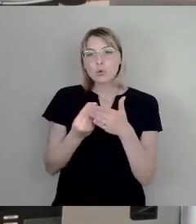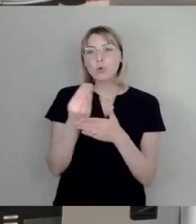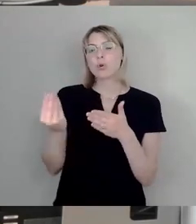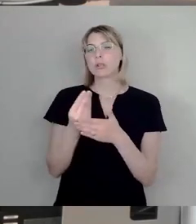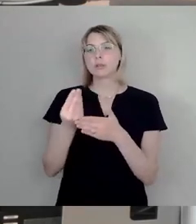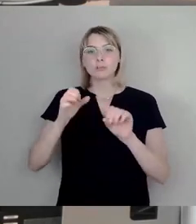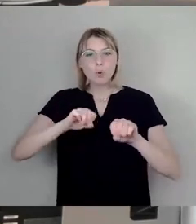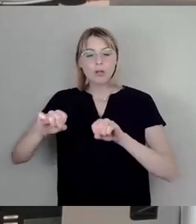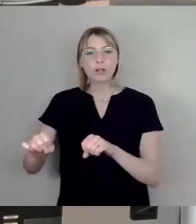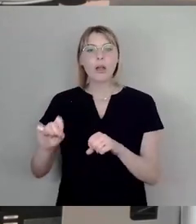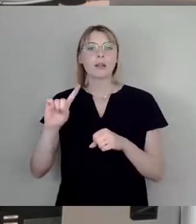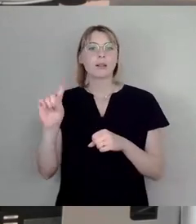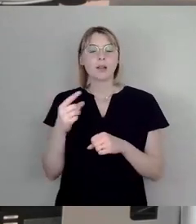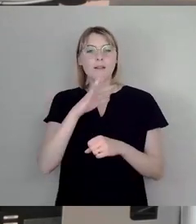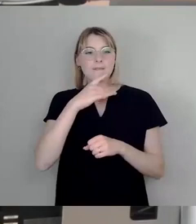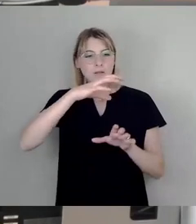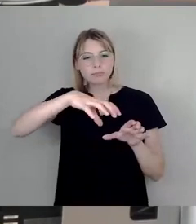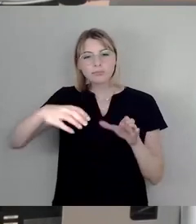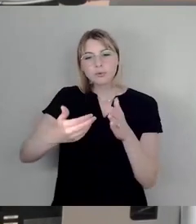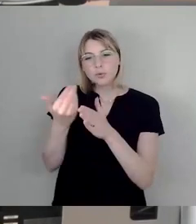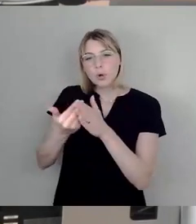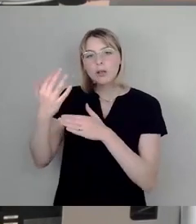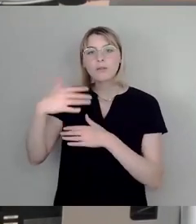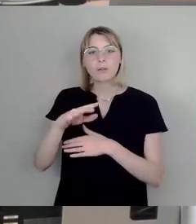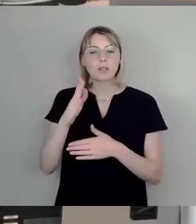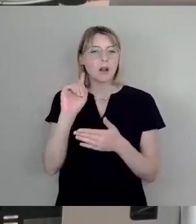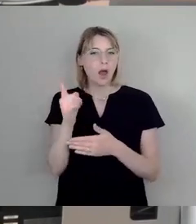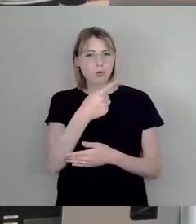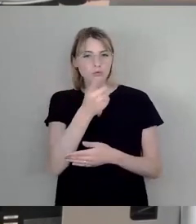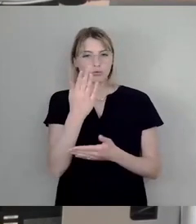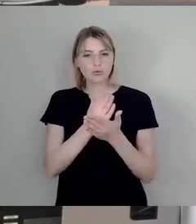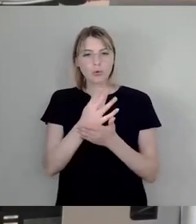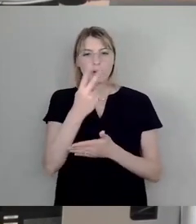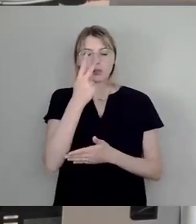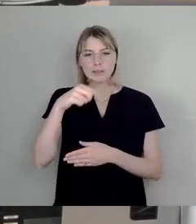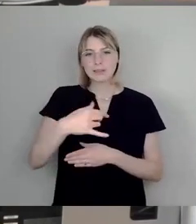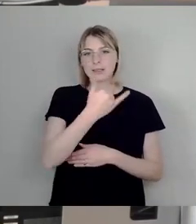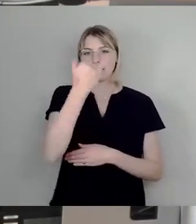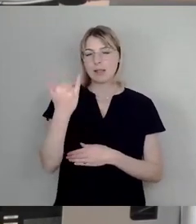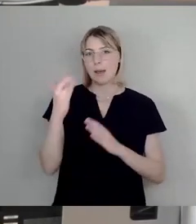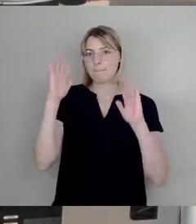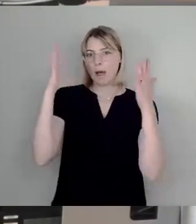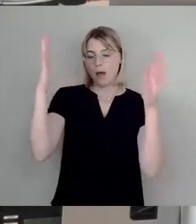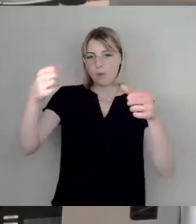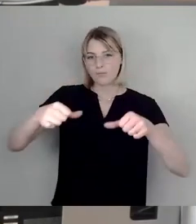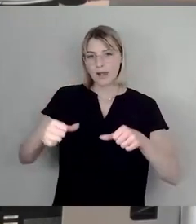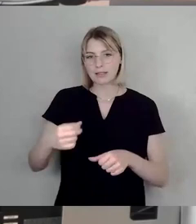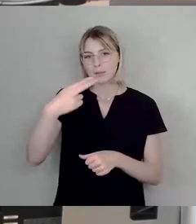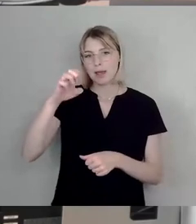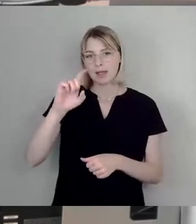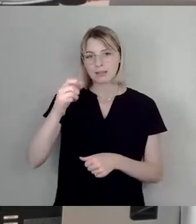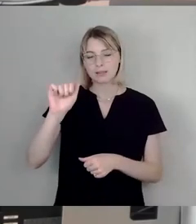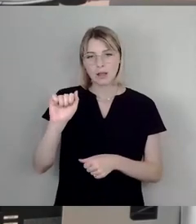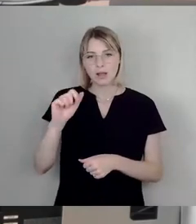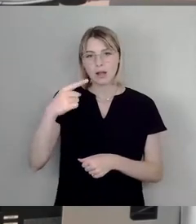Weiden und in diesem Jahr, das werden Sie sicherlich gesehen haben, mit einer Baumbepflanzung im Hexagon organisiert.